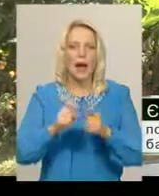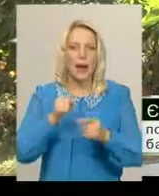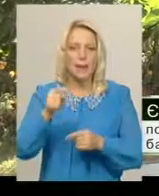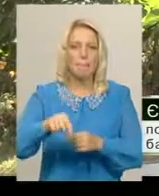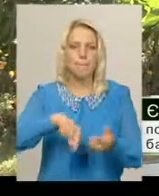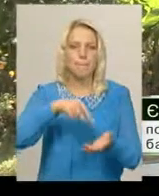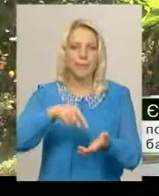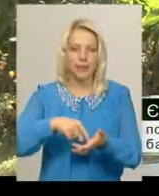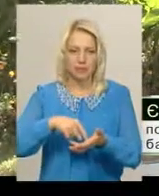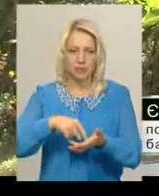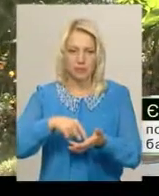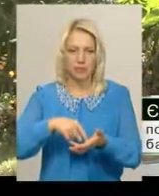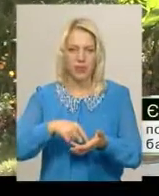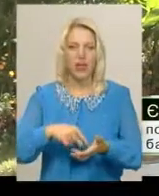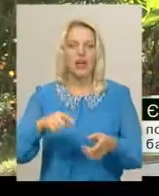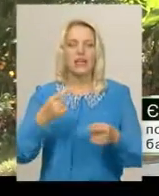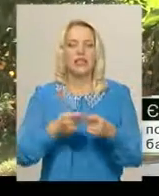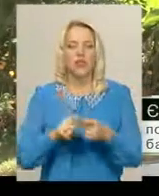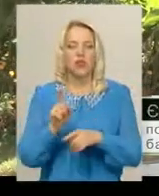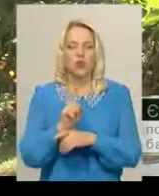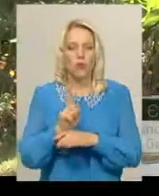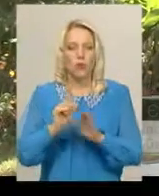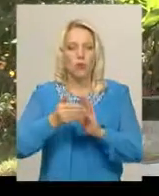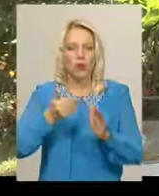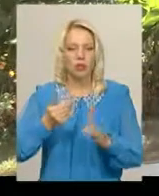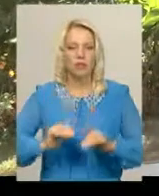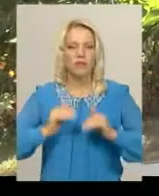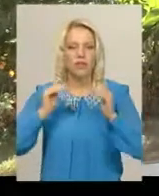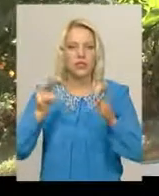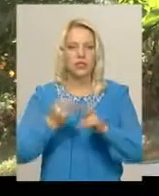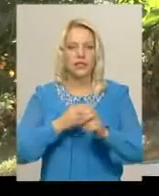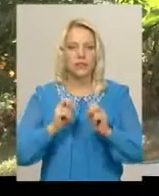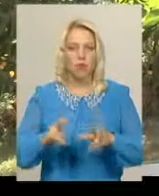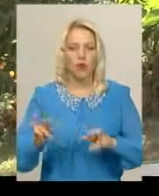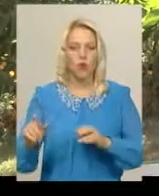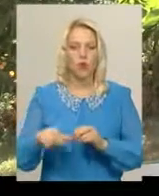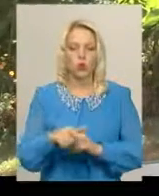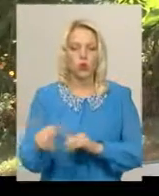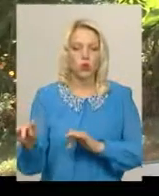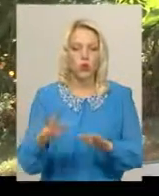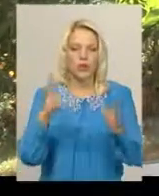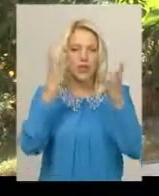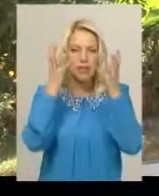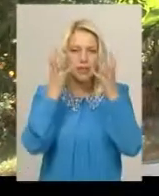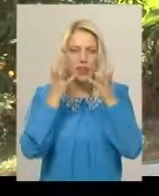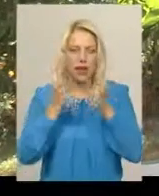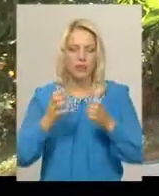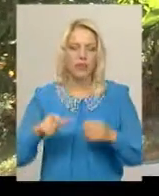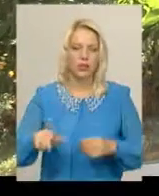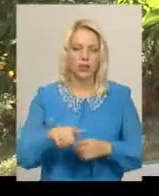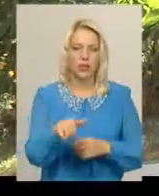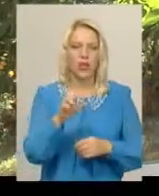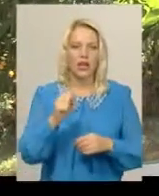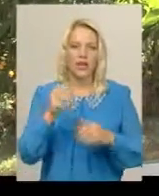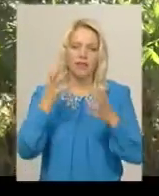також денними виходовими вогнями. Дана норма покликана підвищити безпеку дорожнього руху на затемнених ділянках дороги, як у темний, так